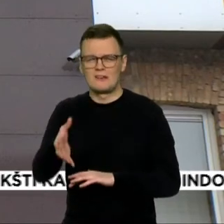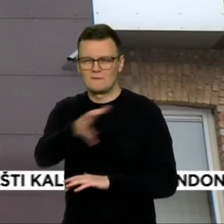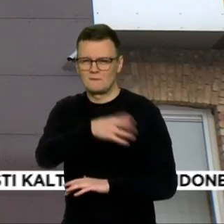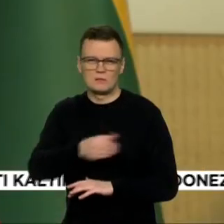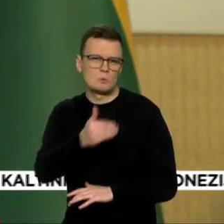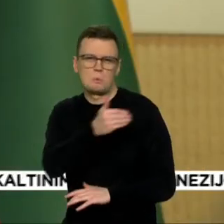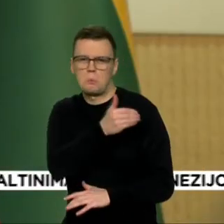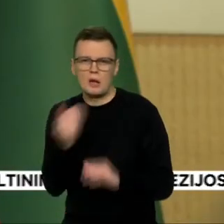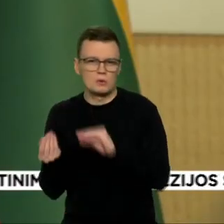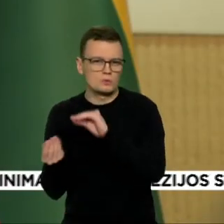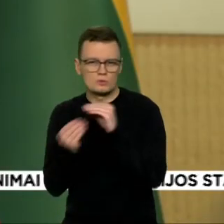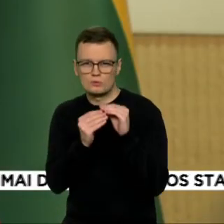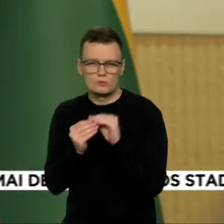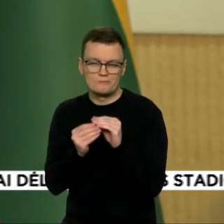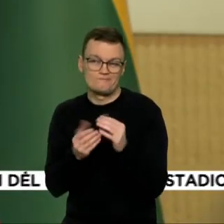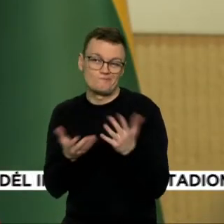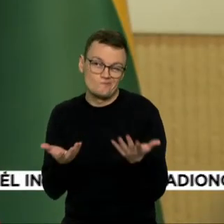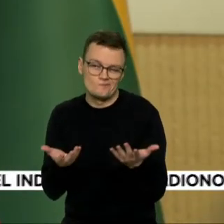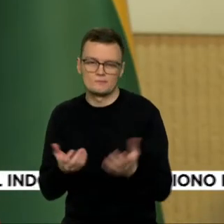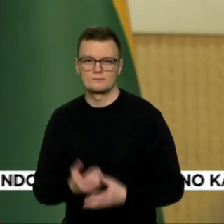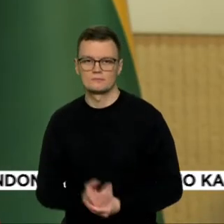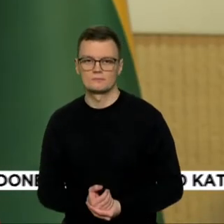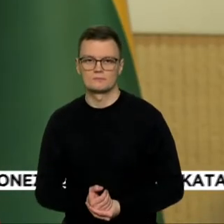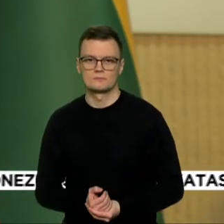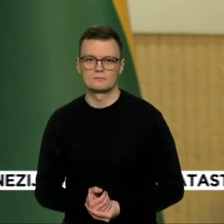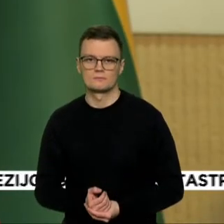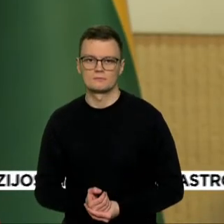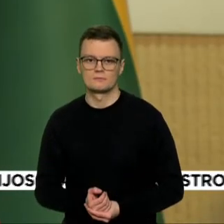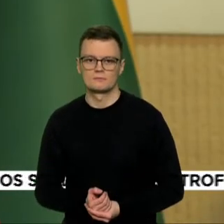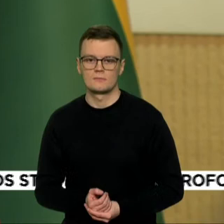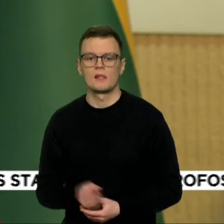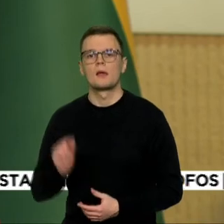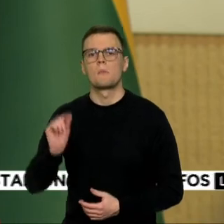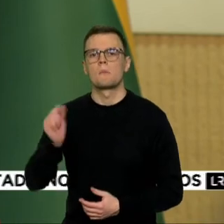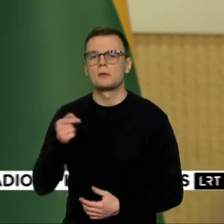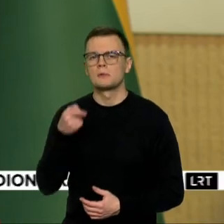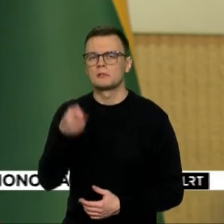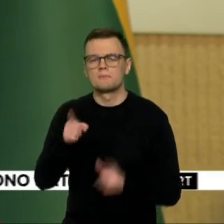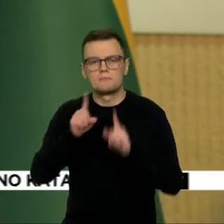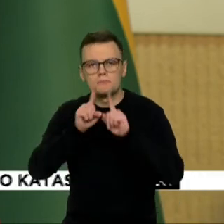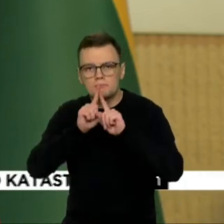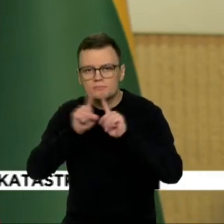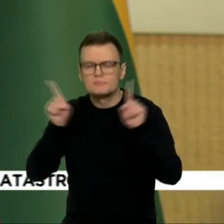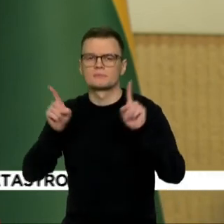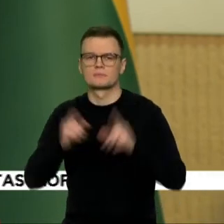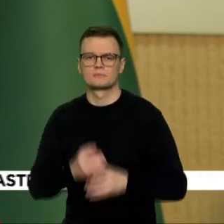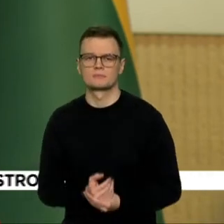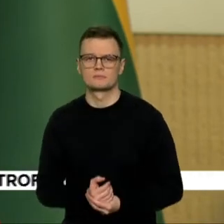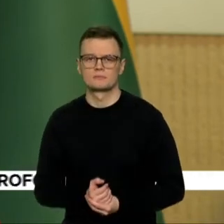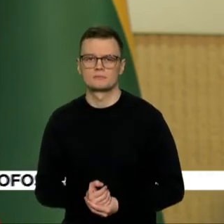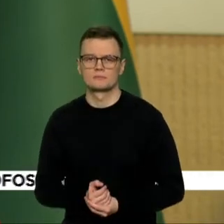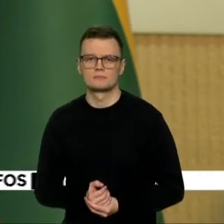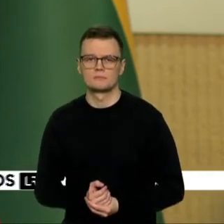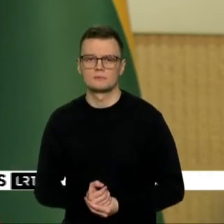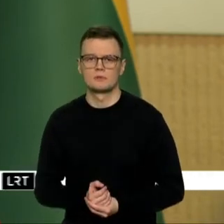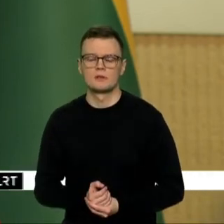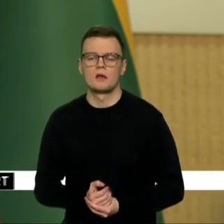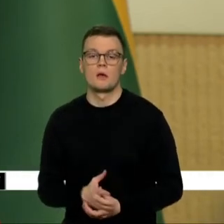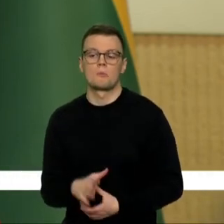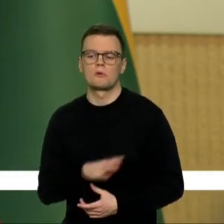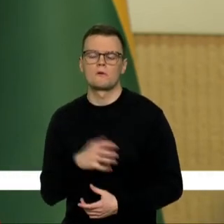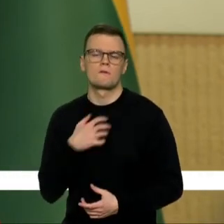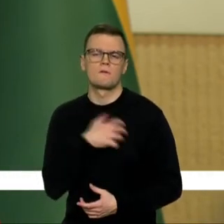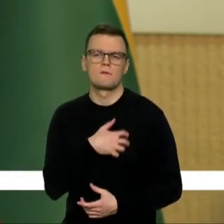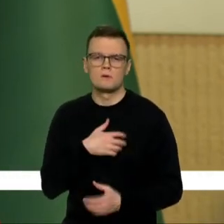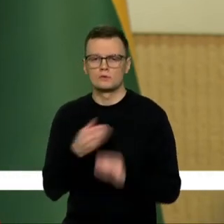anturėjai. Visų pirma dėl to, kad tai toks yra išskirtinis instrumentas. Mes esame turėję svarbu susitarimą dėl